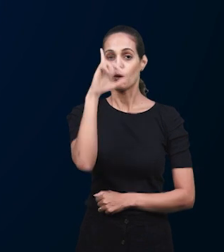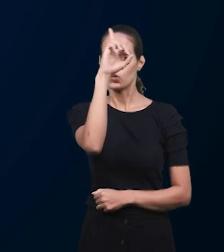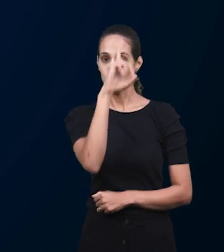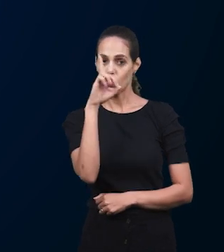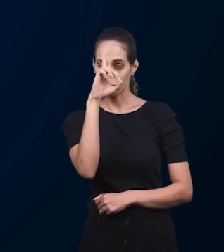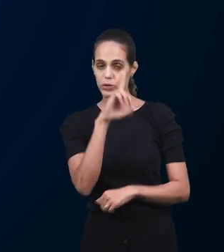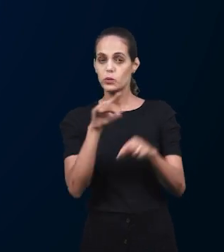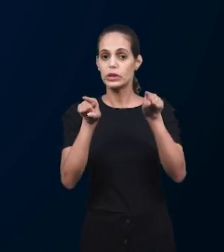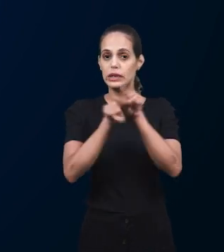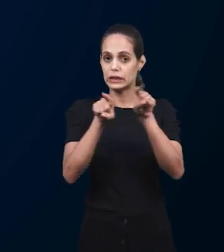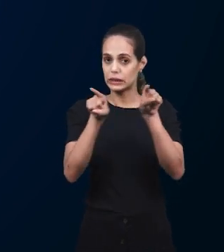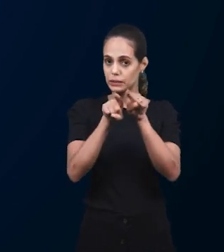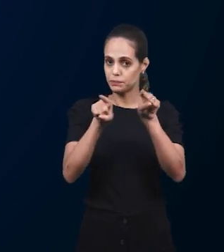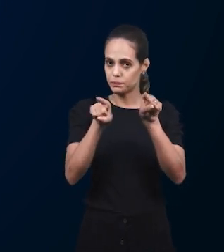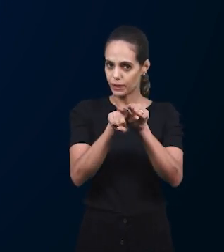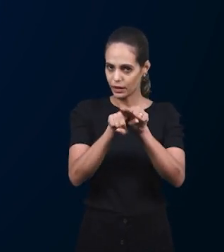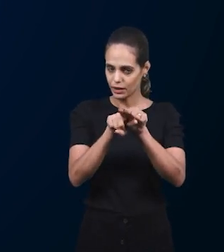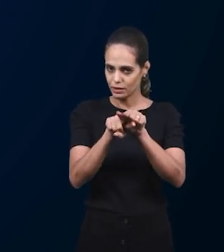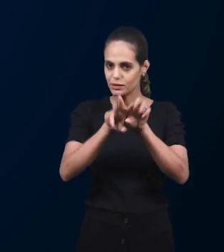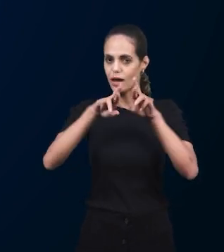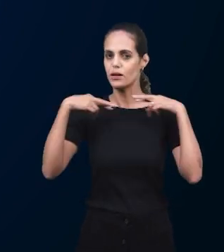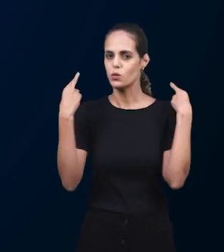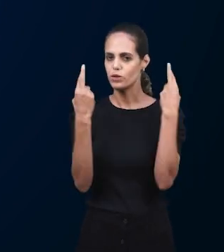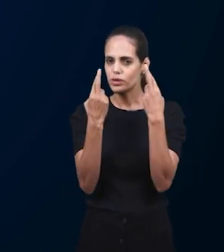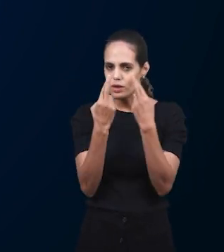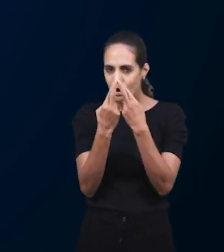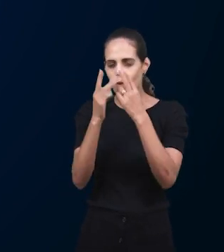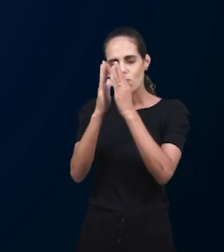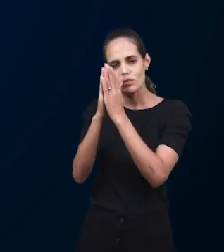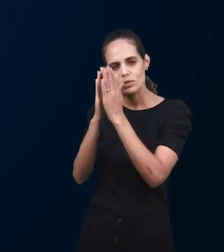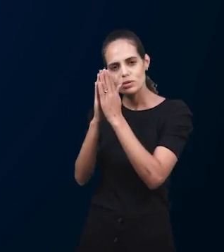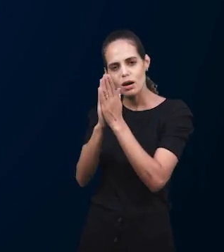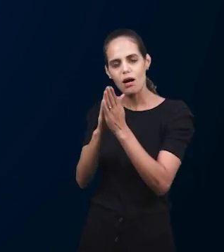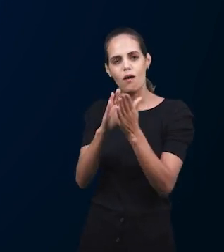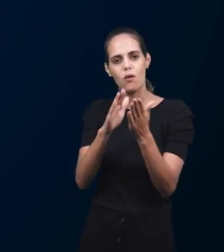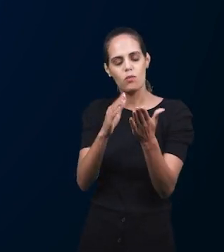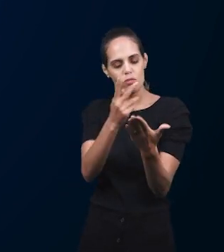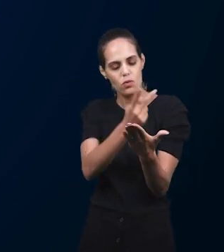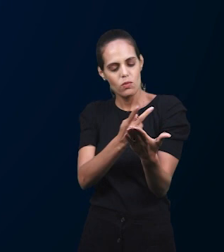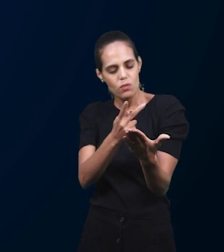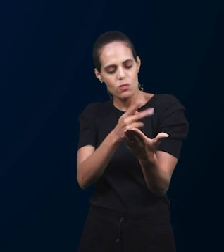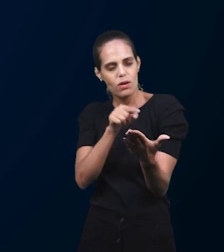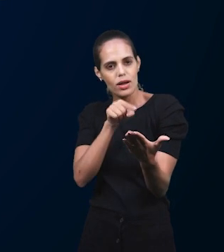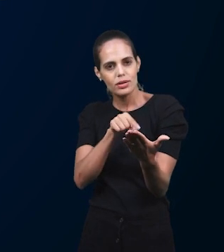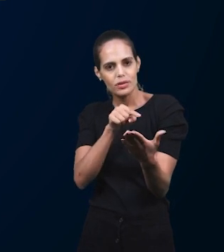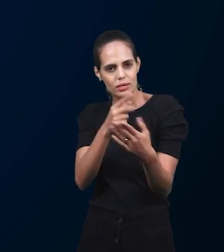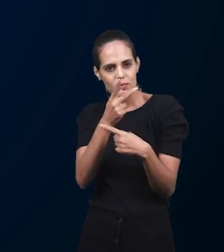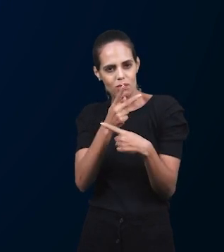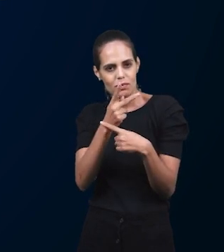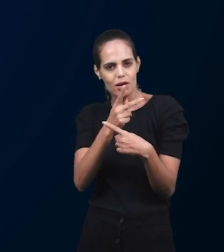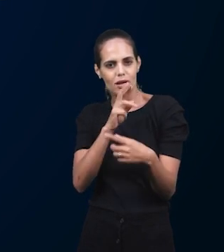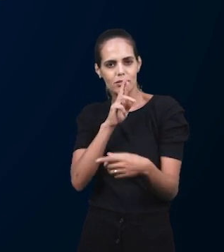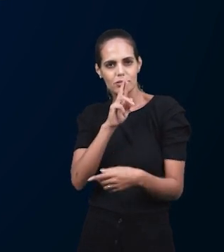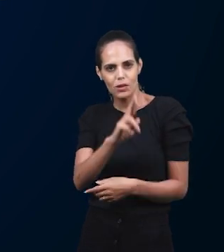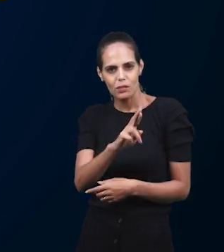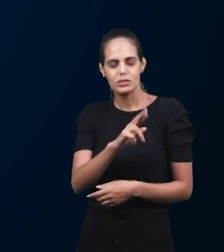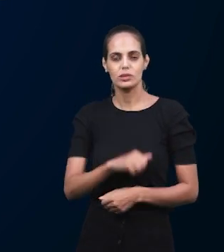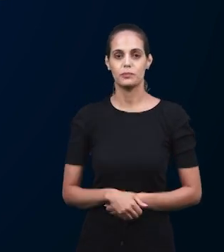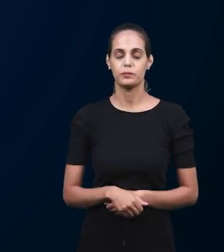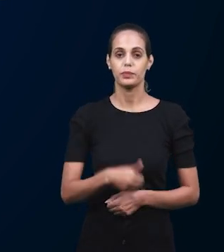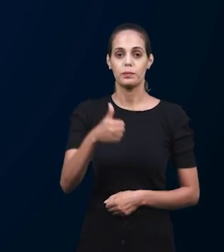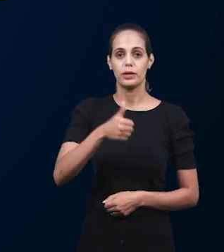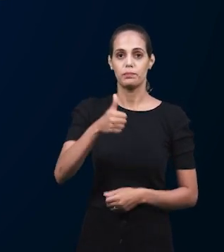время самой школы, а также и в Библии, и со всей церкви, написано 1